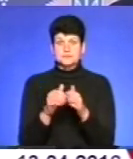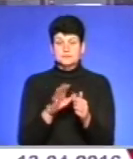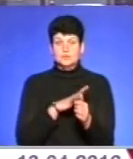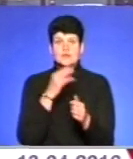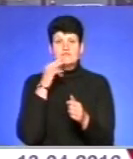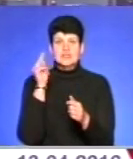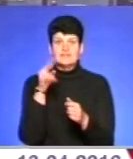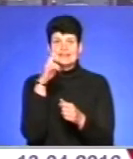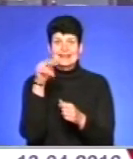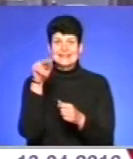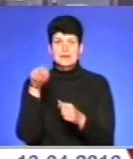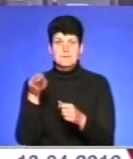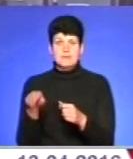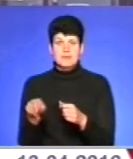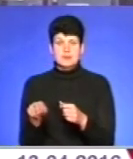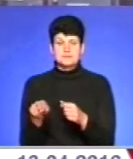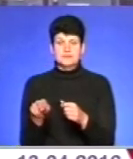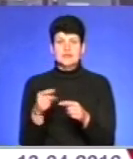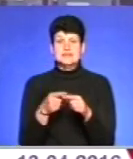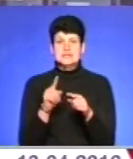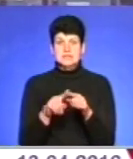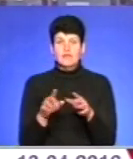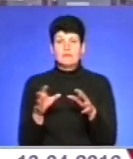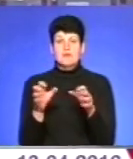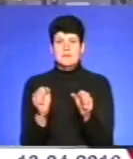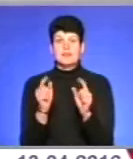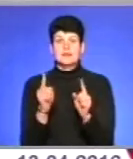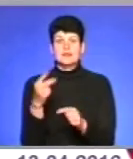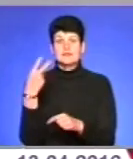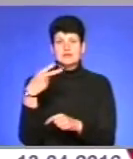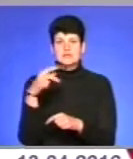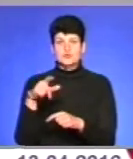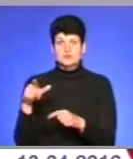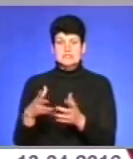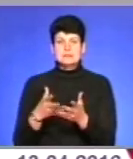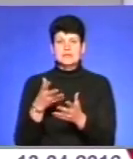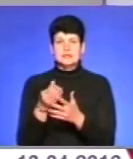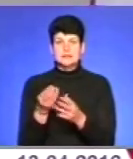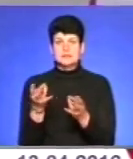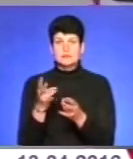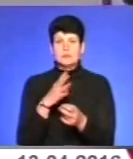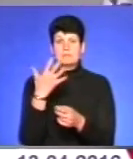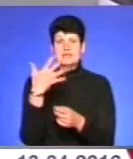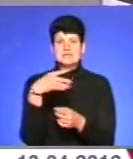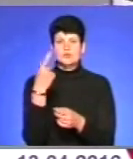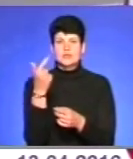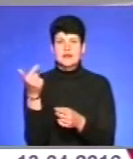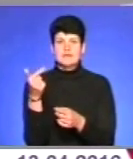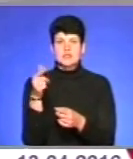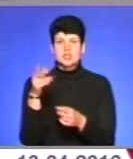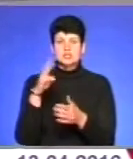ДТП. Таких пішоходів-правопорушників впіймали лише 20. Сплатити їм довелося по 52 гривні штрафу.